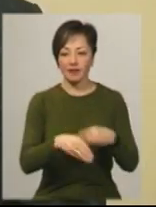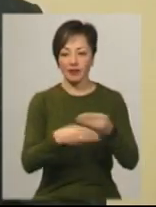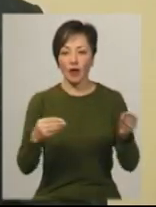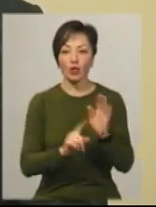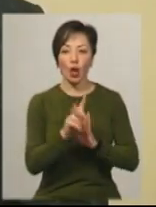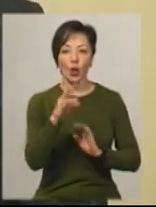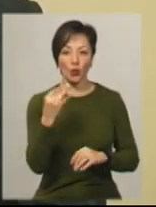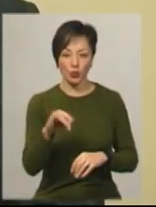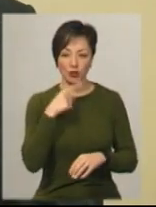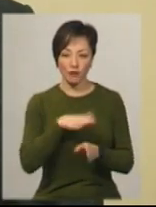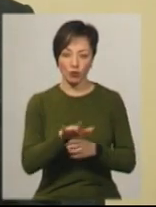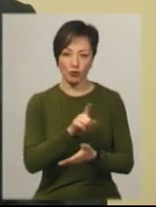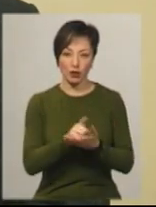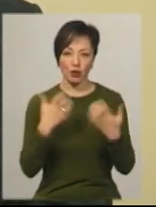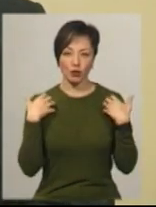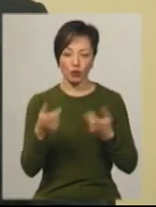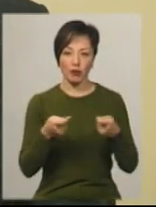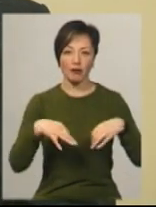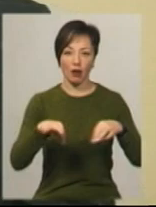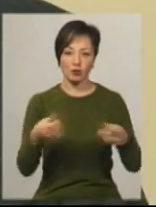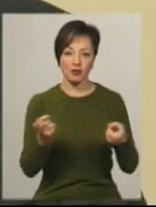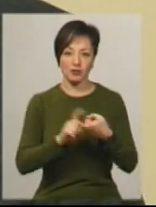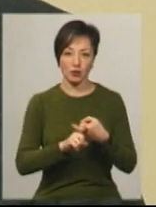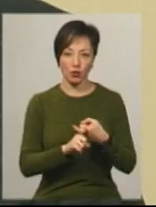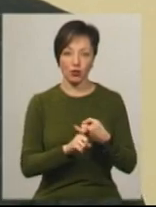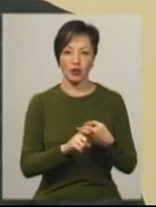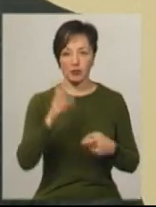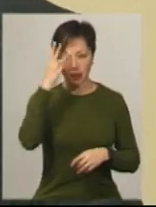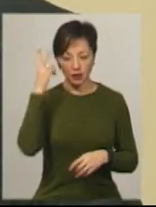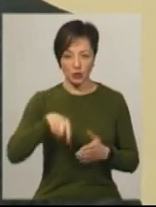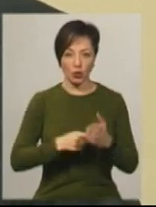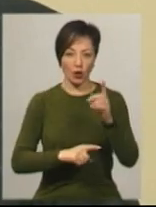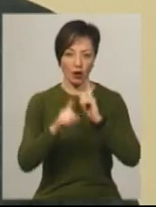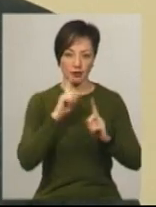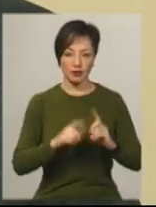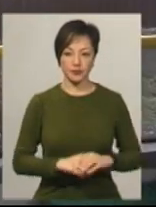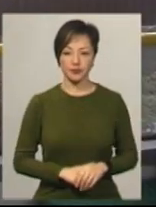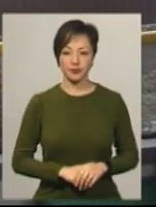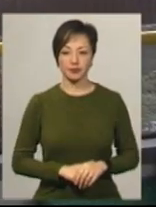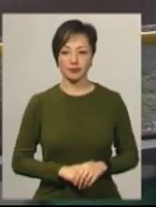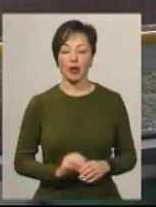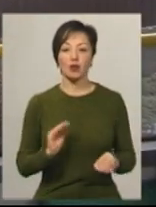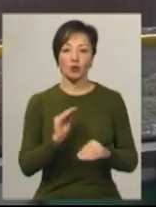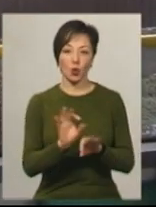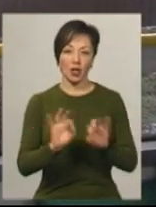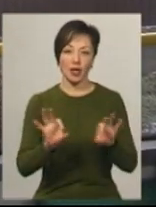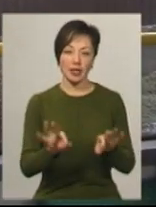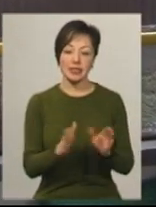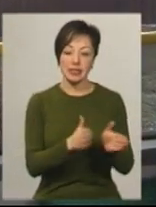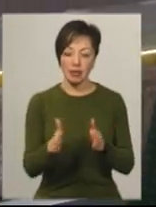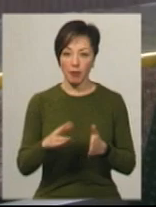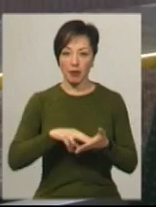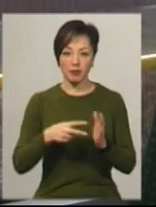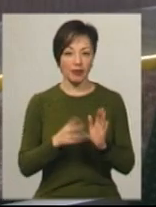з лютого, каже виконуючий обов'язки начальника управління транспорту та зв'язку Хмельницької міськради Сергій Шепурев. Додає, оскільки система